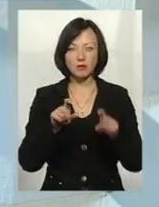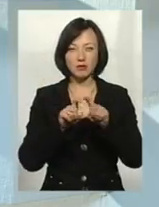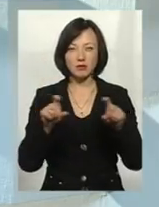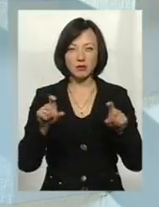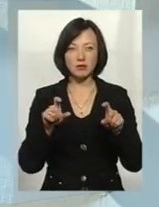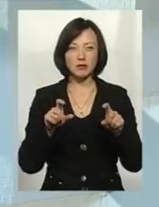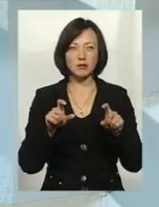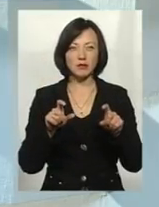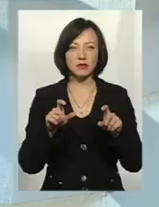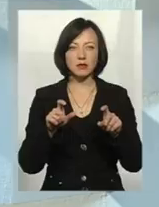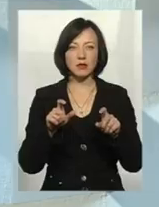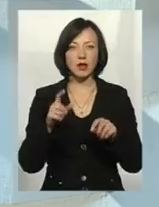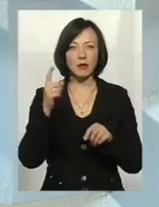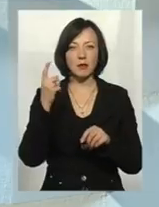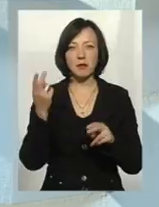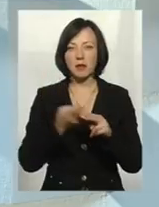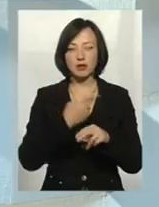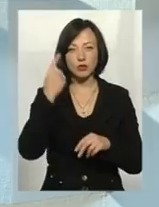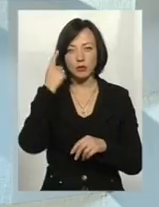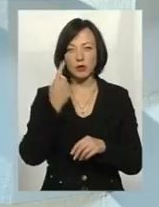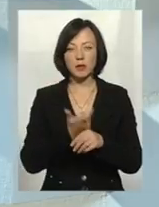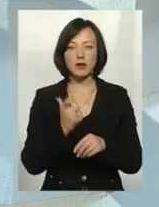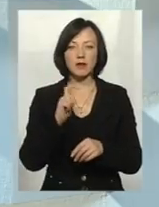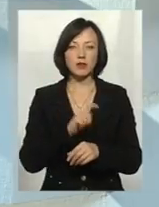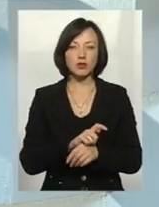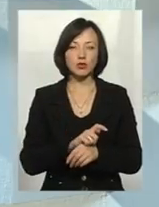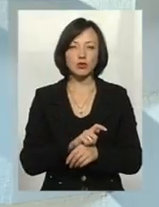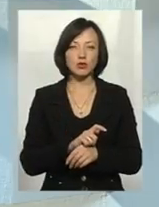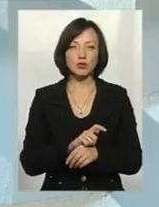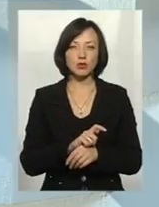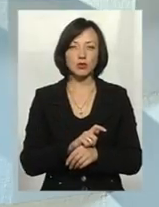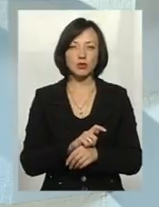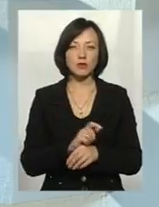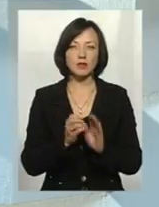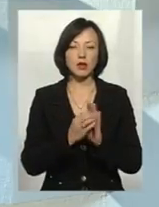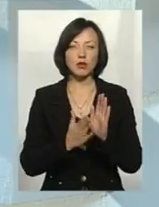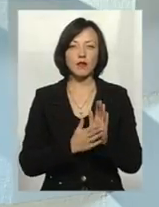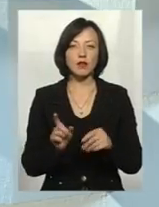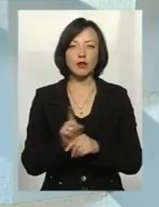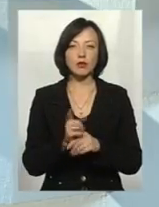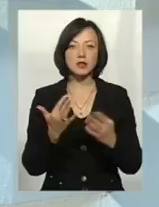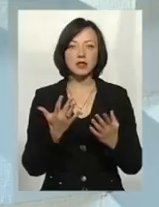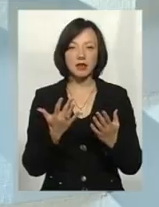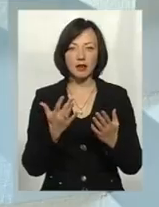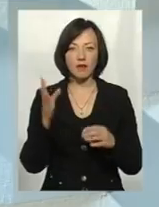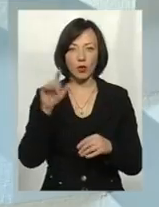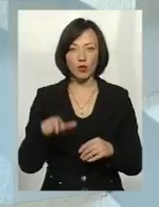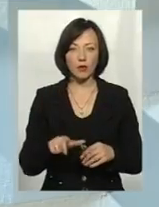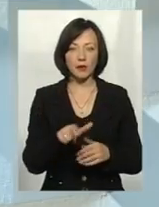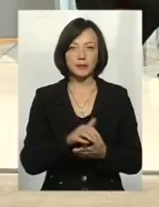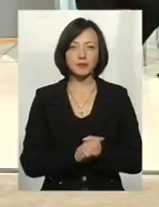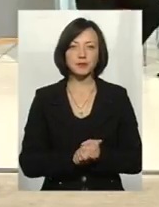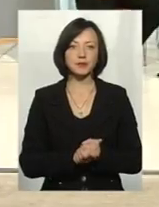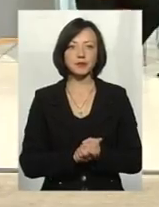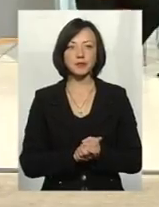намонтаження і бездумно здійснюють, і фактично перевищують ті встановлені нормативи скидів у водні об'єкти. Ольга